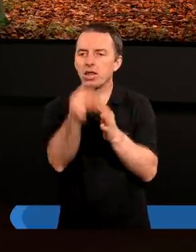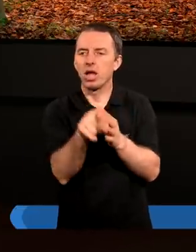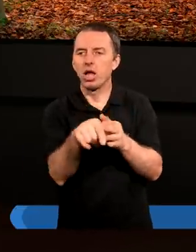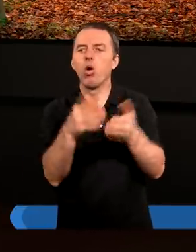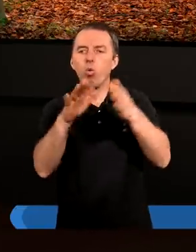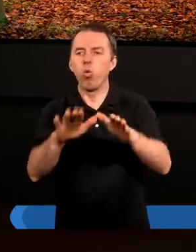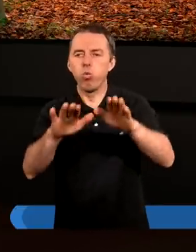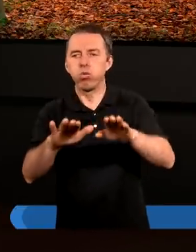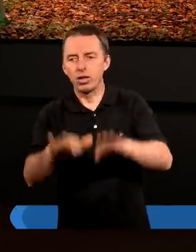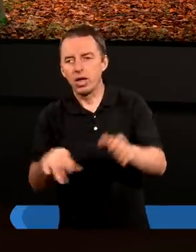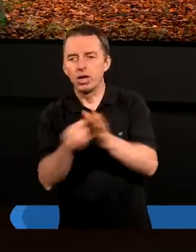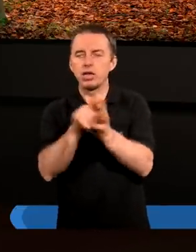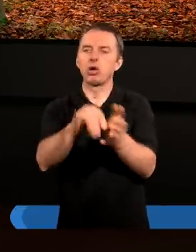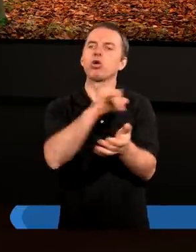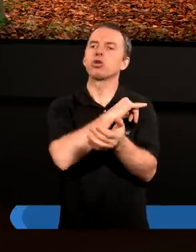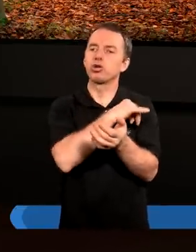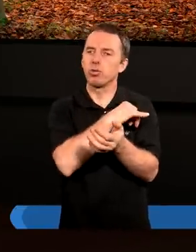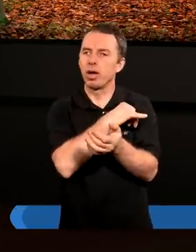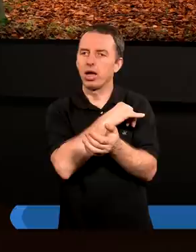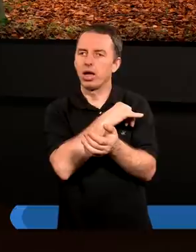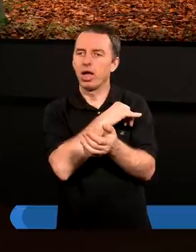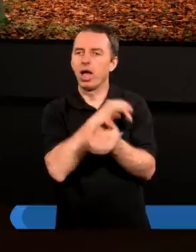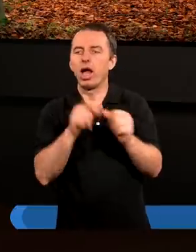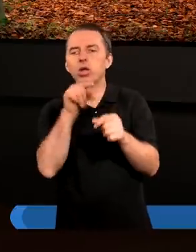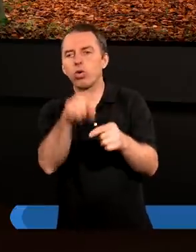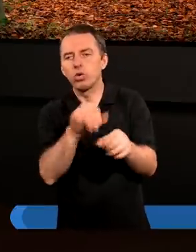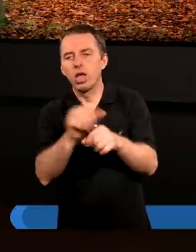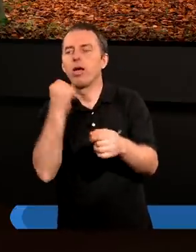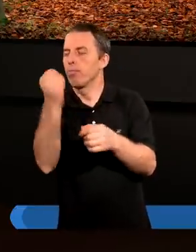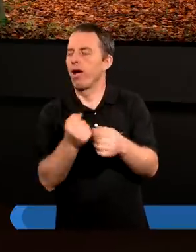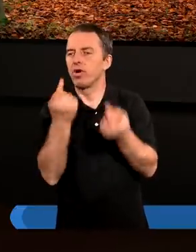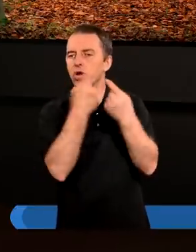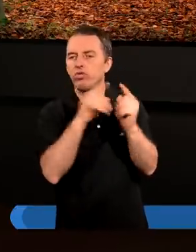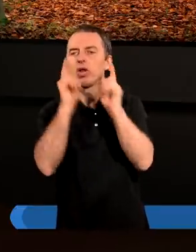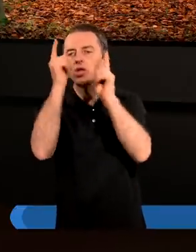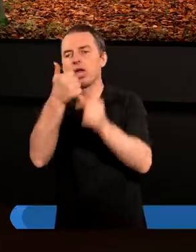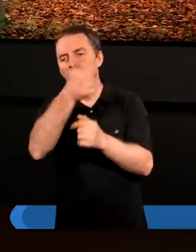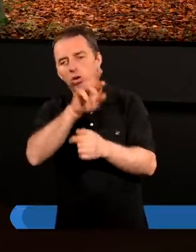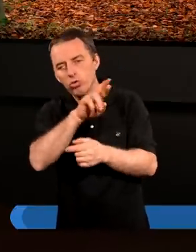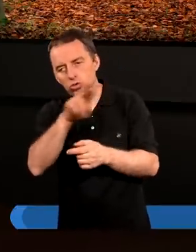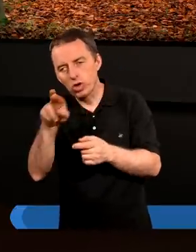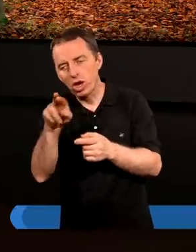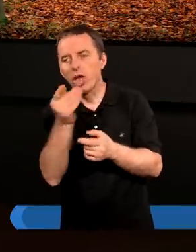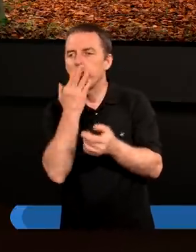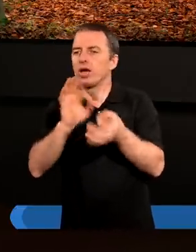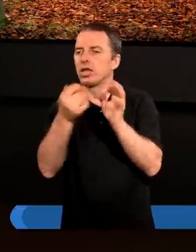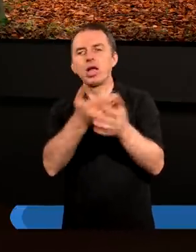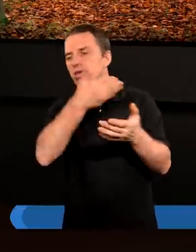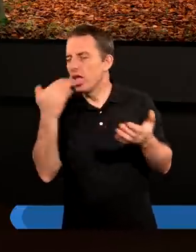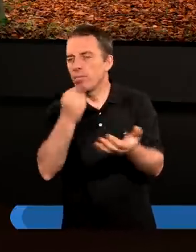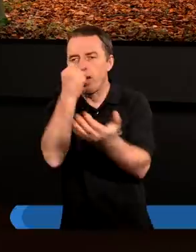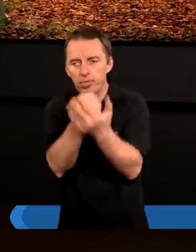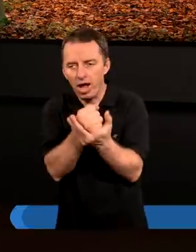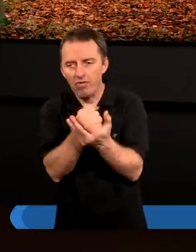upadamy, dlatego grzeszymy. Ale tu jeszcze Paweł zwraca na jedną rzecz. Mówi, gdy nie ma